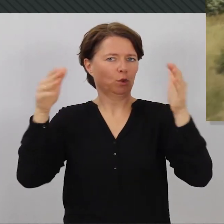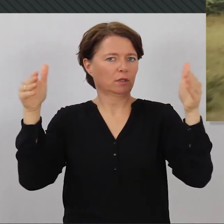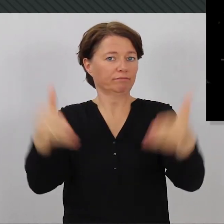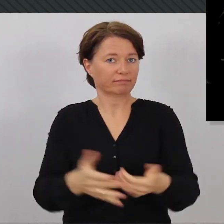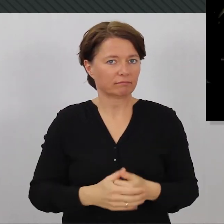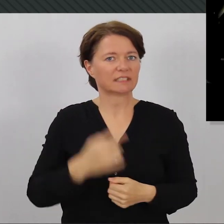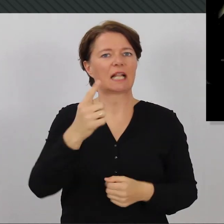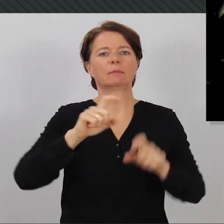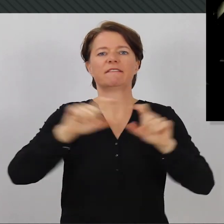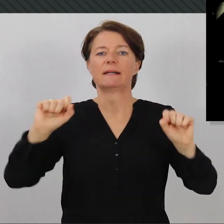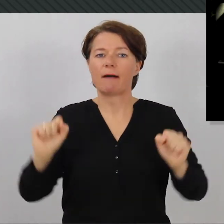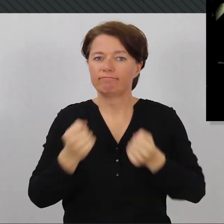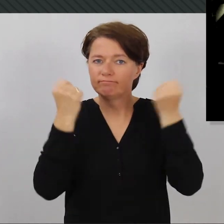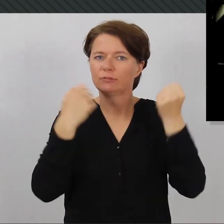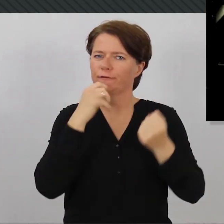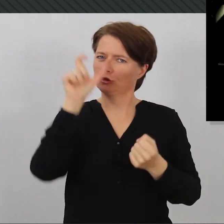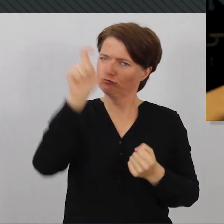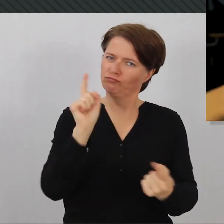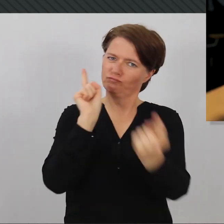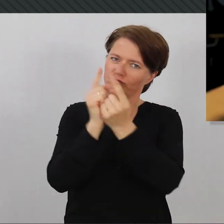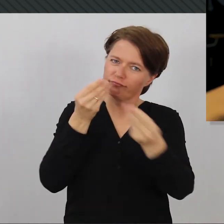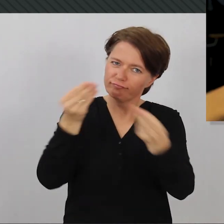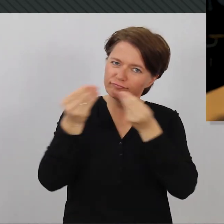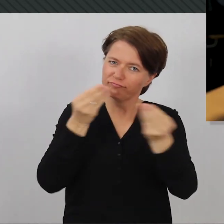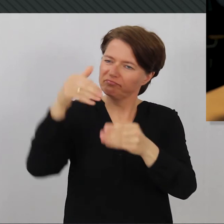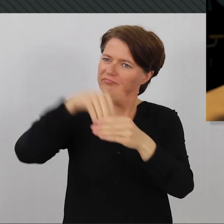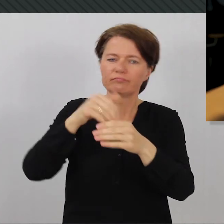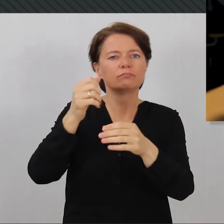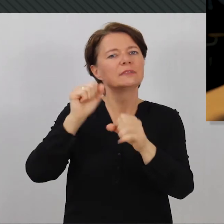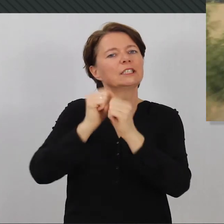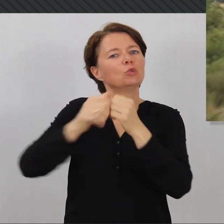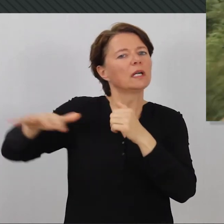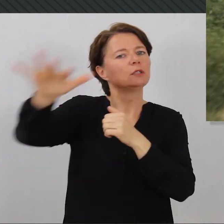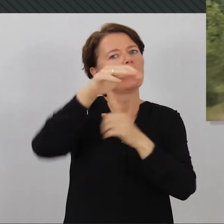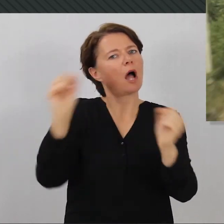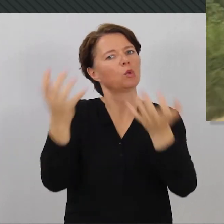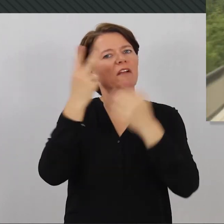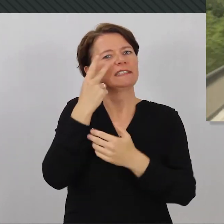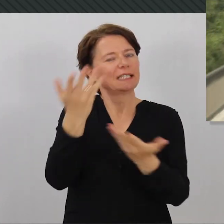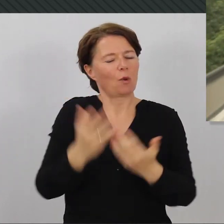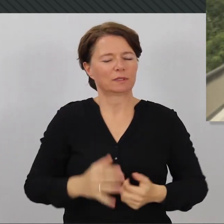gegründet und mit ihr möchte ich darüber sprechen, wie sie über die aktuelle Arbeitsmarktsituation denkt.